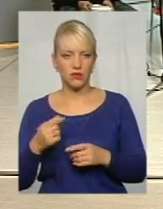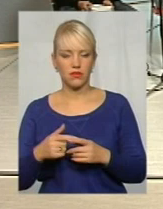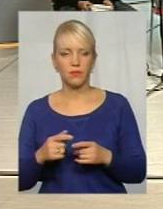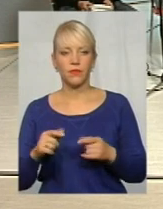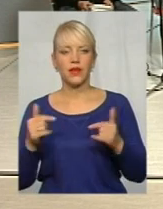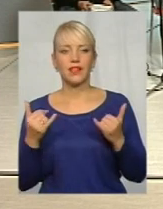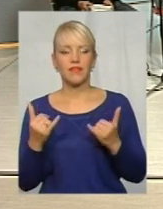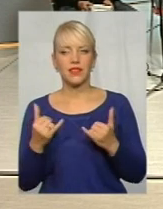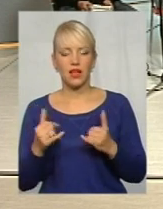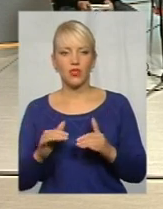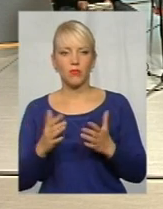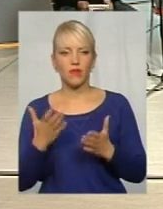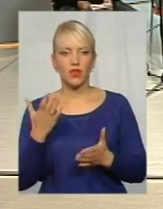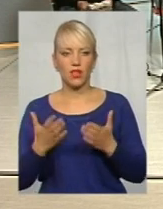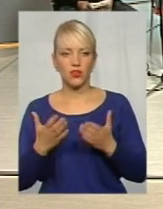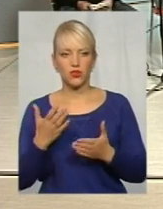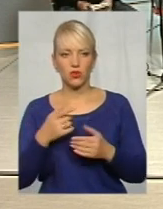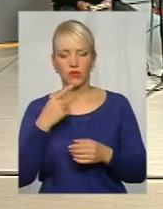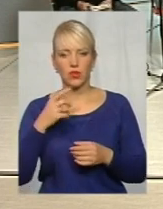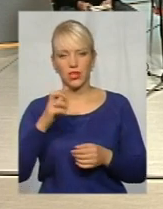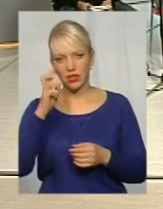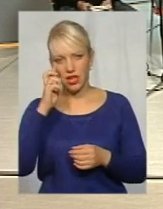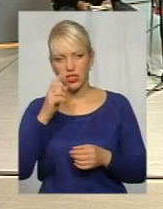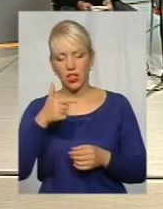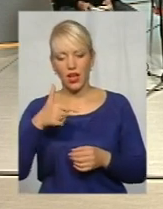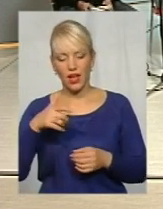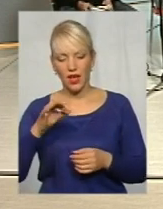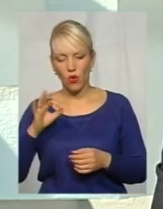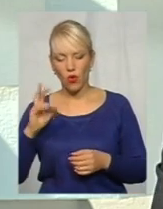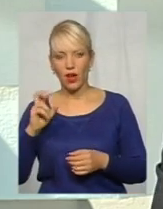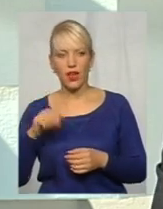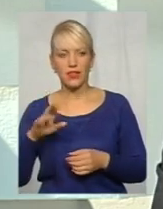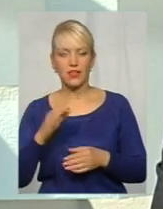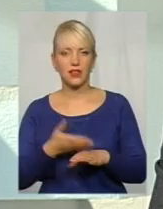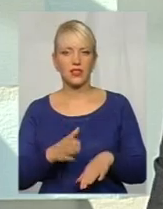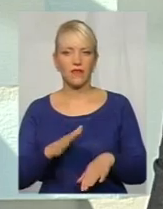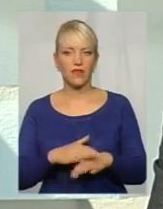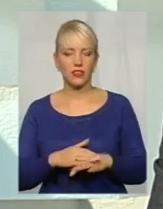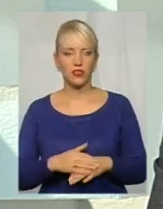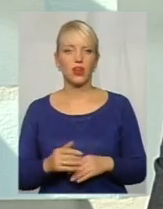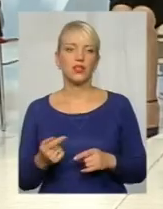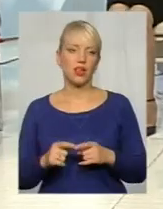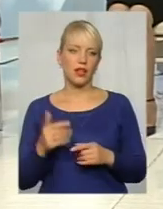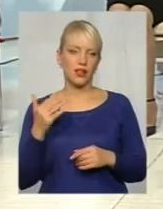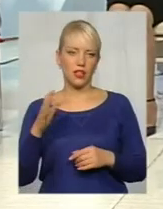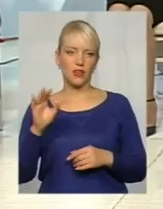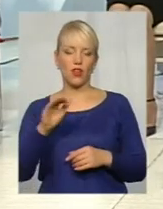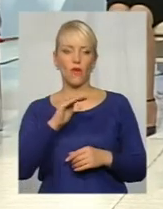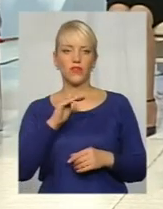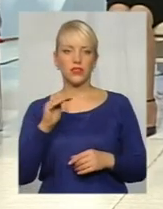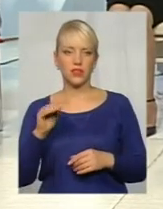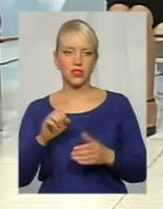спробувати відповісти за Держгеокадастру, важко, але... Це їхні офіційні дані. Я розумію. Вони, скоріше,